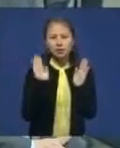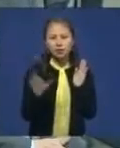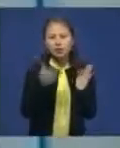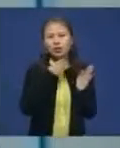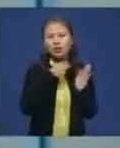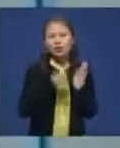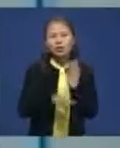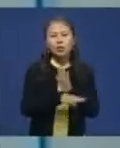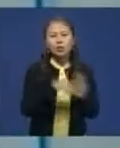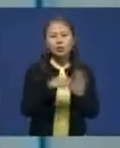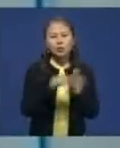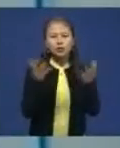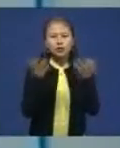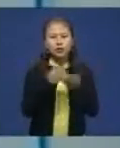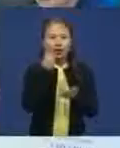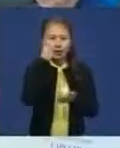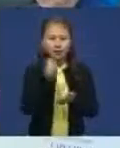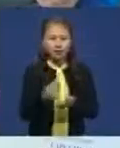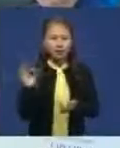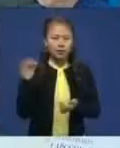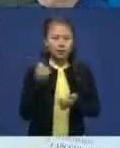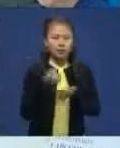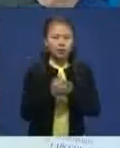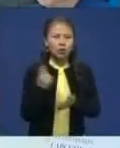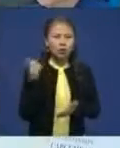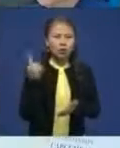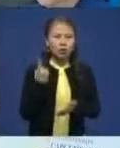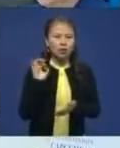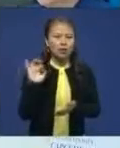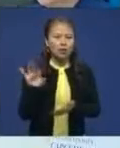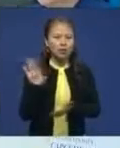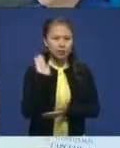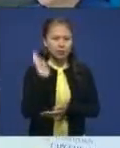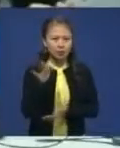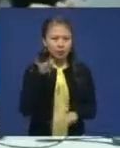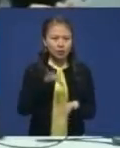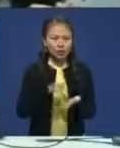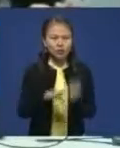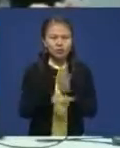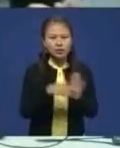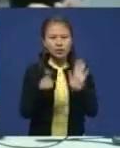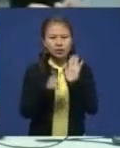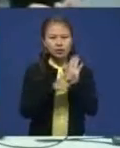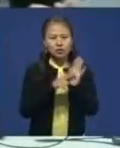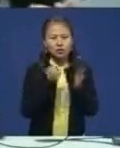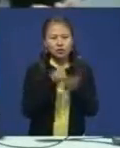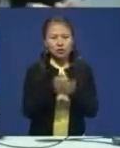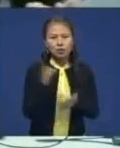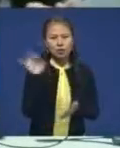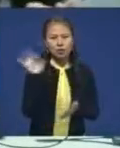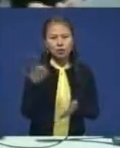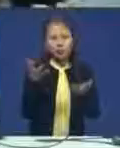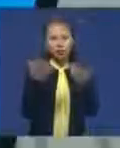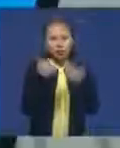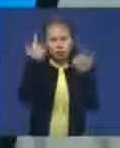Дауыс берімен дауыстарды санау біргін үшінде яғни бірінші қазанда болады. Сайлаудың сонғы қордындыларына Орталық сайлау комиссиясы жетінші қазаннан